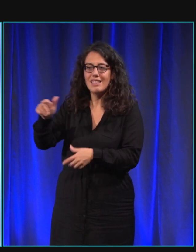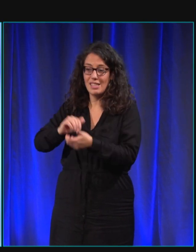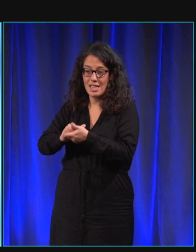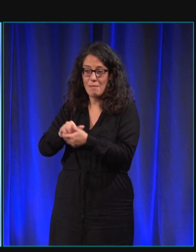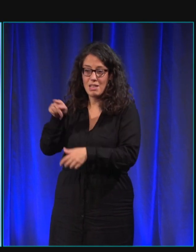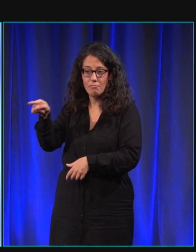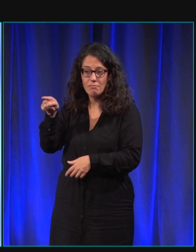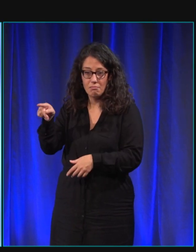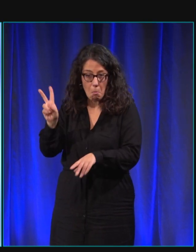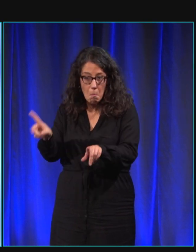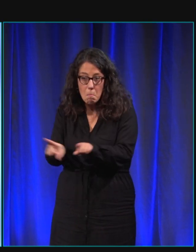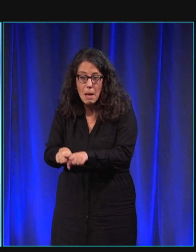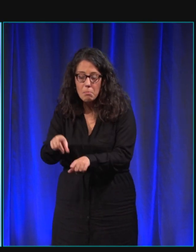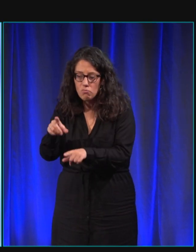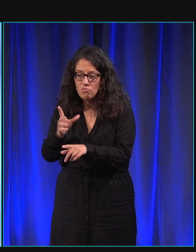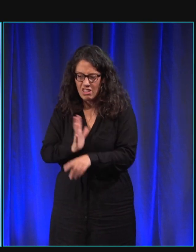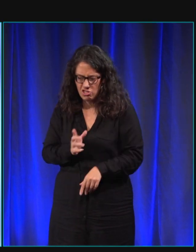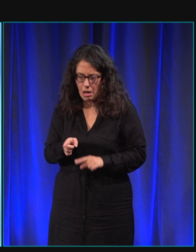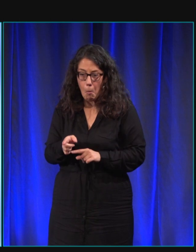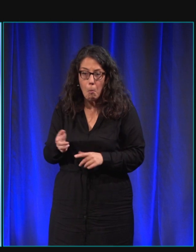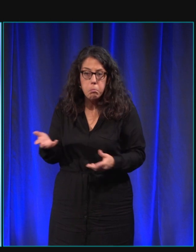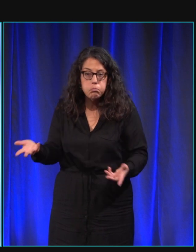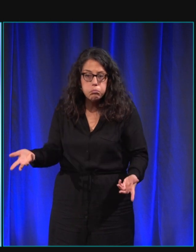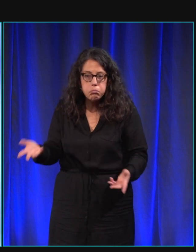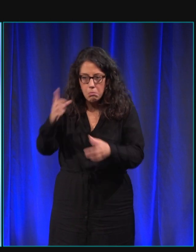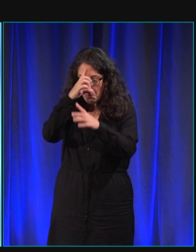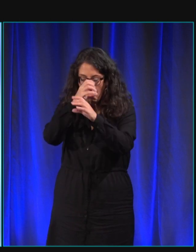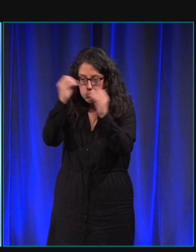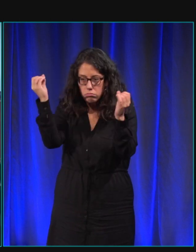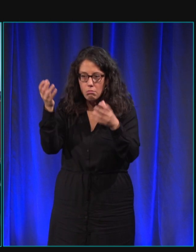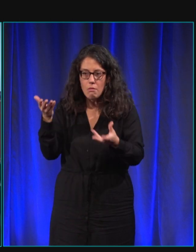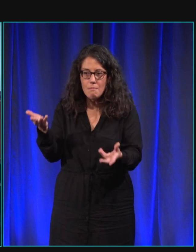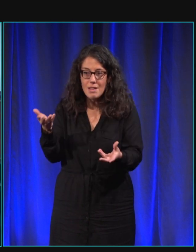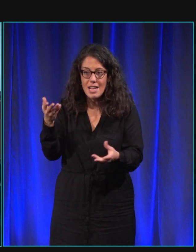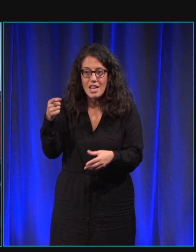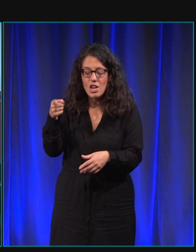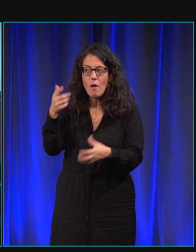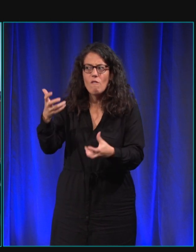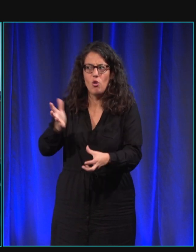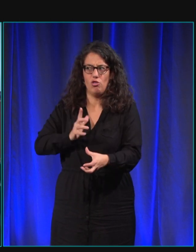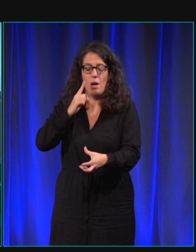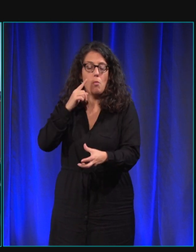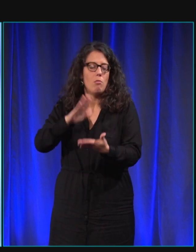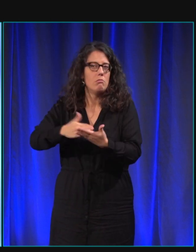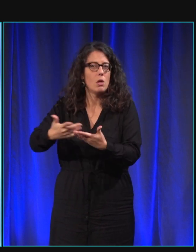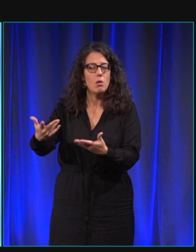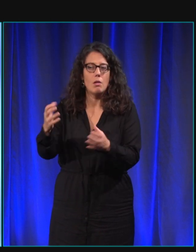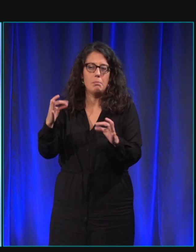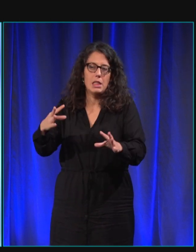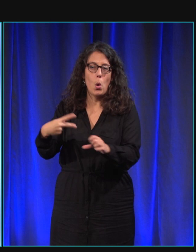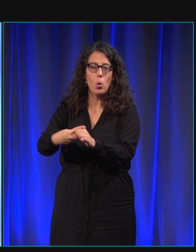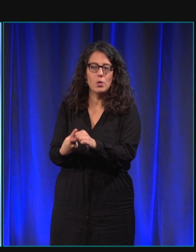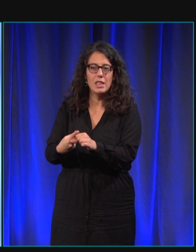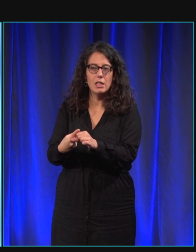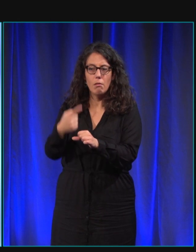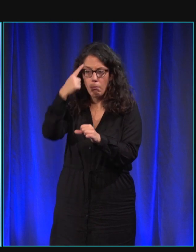il ne connaissait que dalle et il le voulait surtout pour l'outil et ne'était pas rendu compte de tout ce